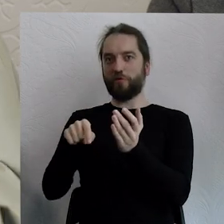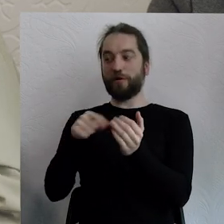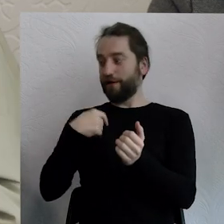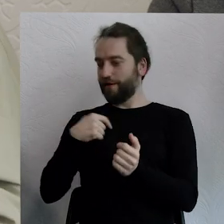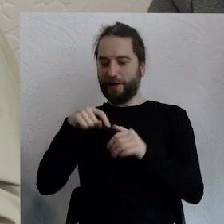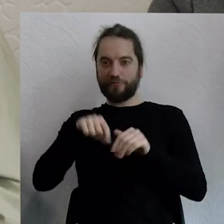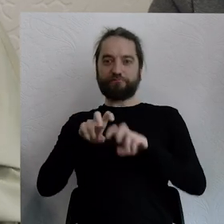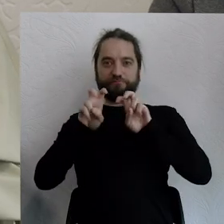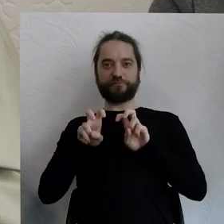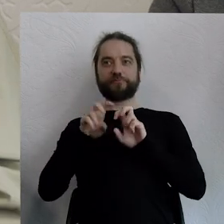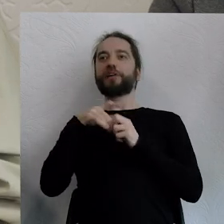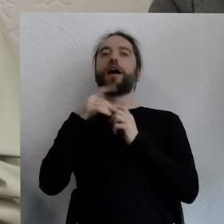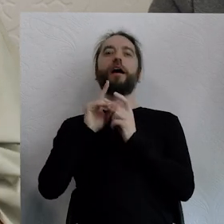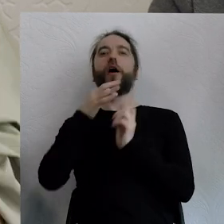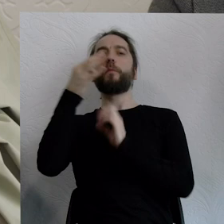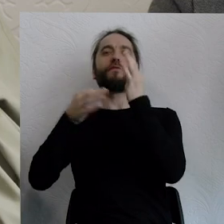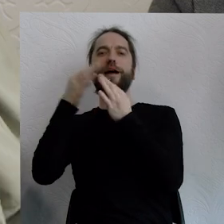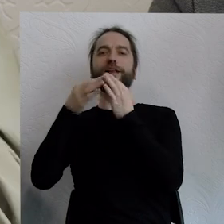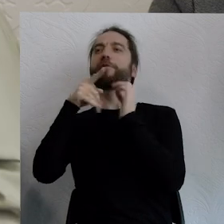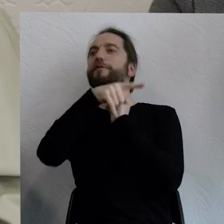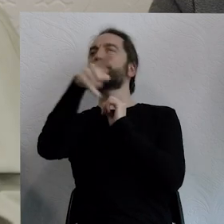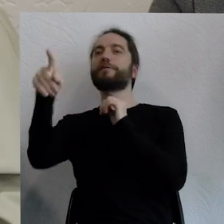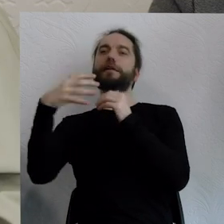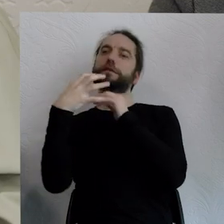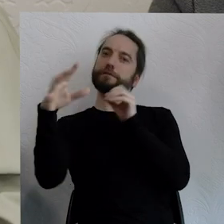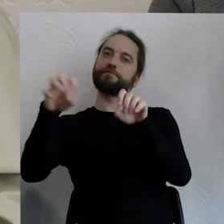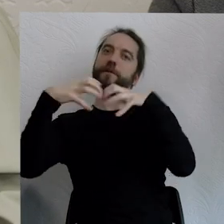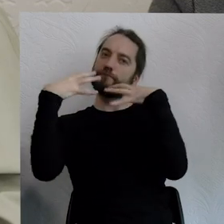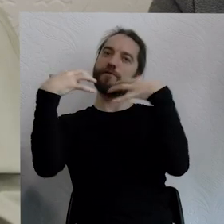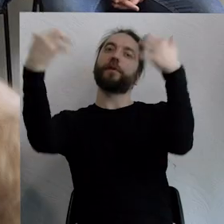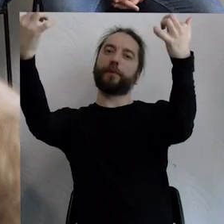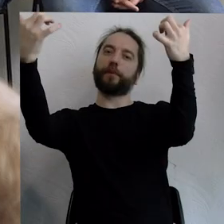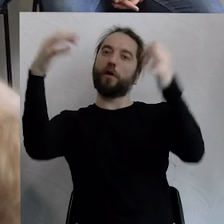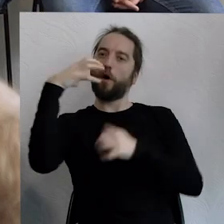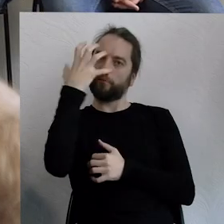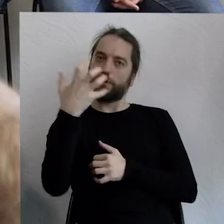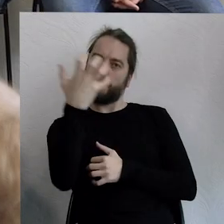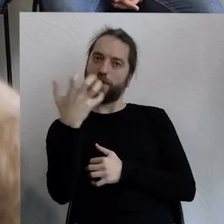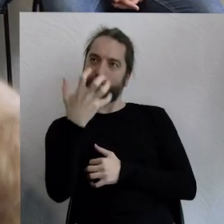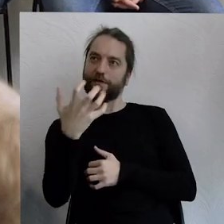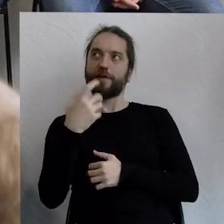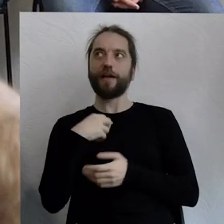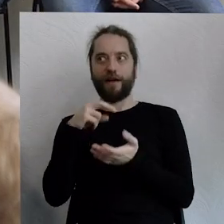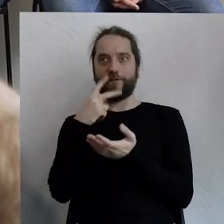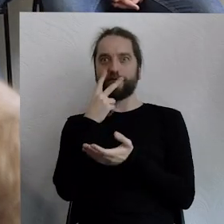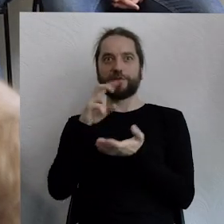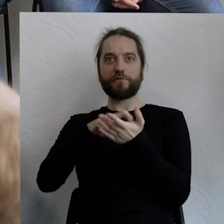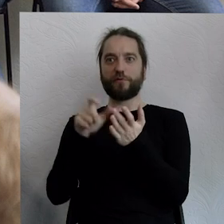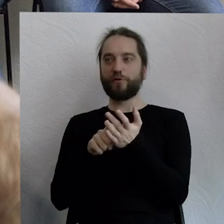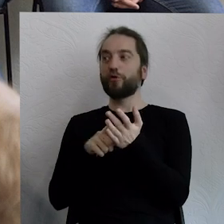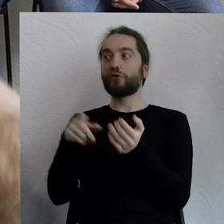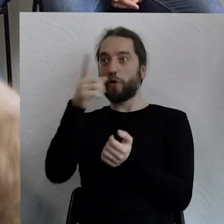jakimś jednak, a Wy jesteście niżej i Wy patrzycie na nas. Bardziej widzę takie pomieszczenie, w którym ludzie